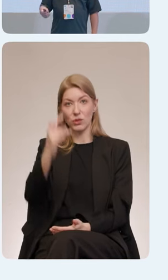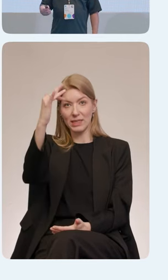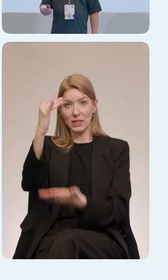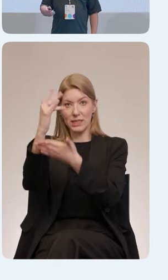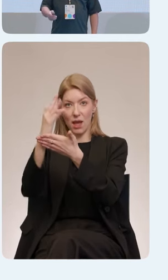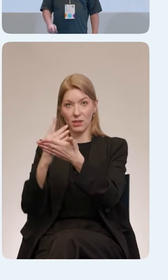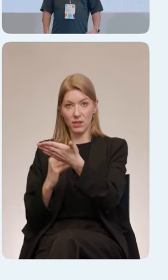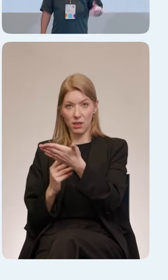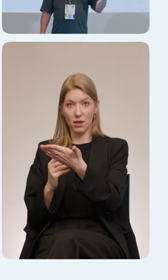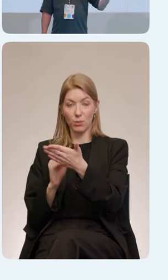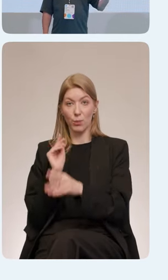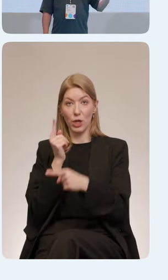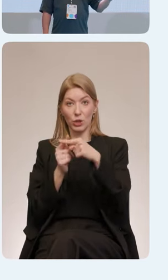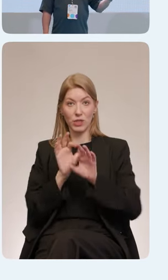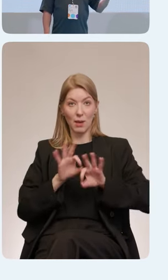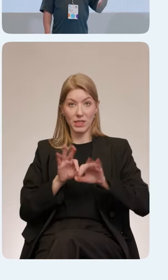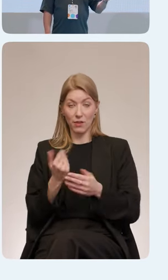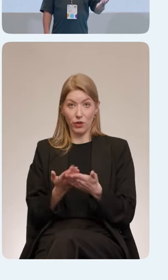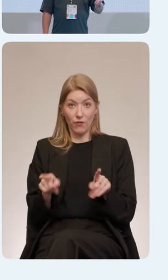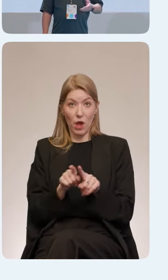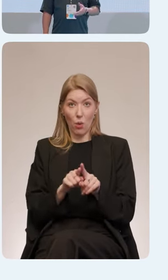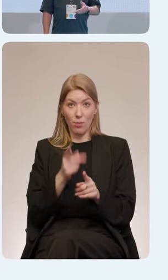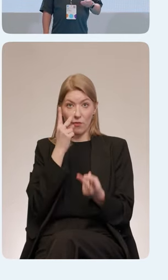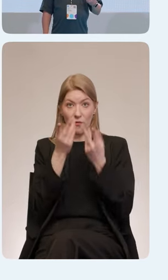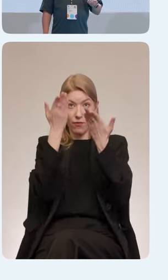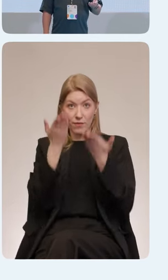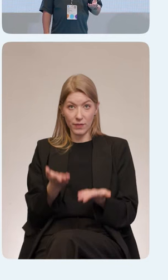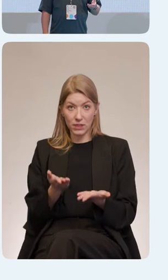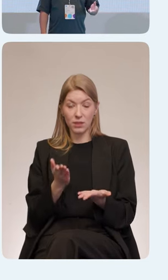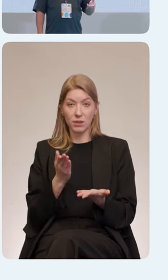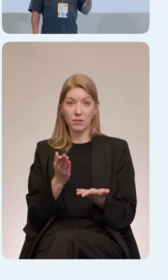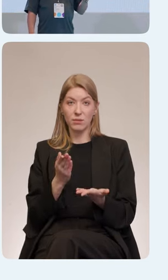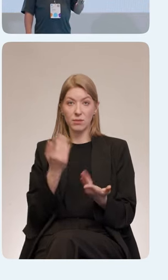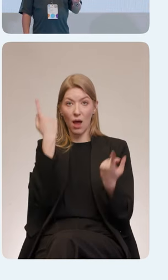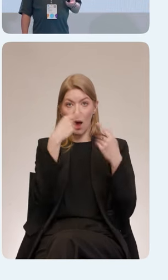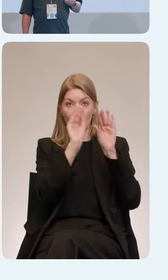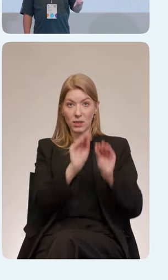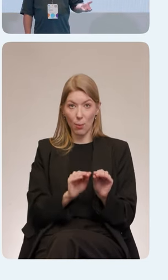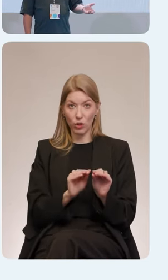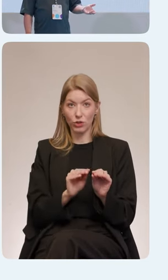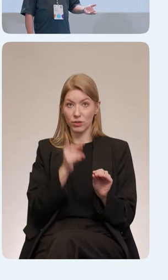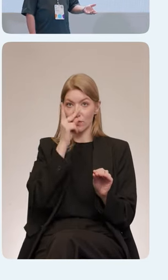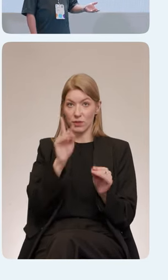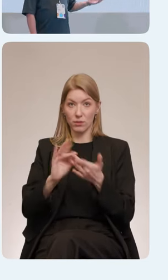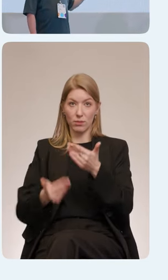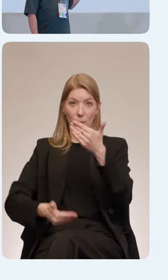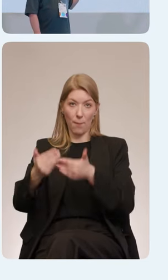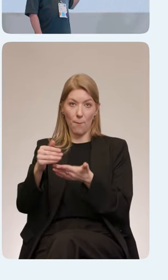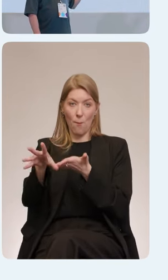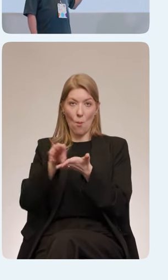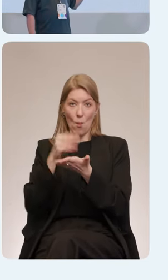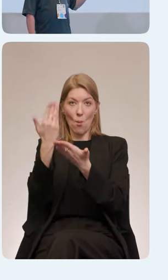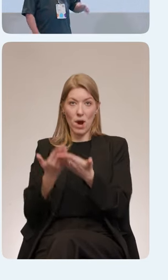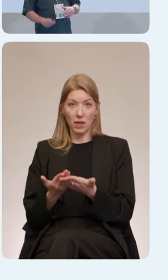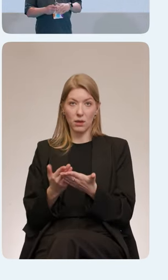с описанием. То есть, вот в таком виде разработчик получает от дизайнера экран, размеченный макет. То есть,